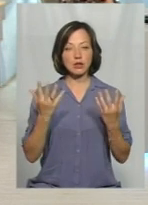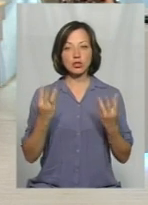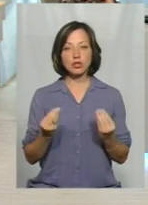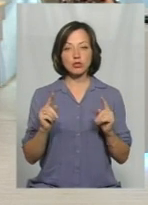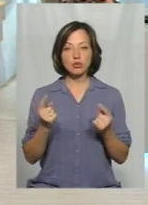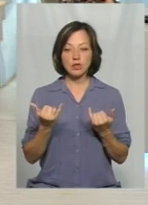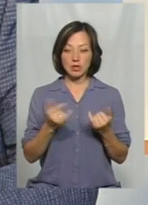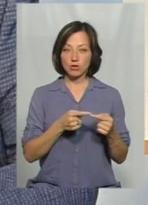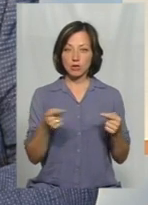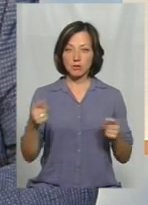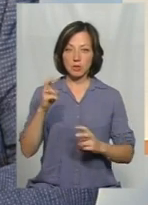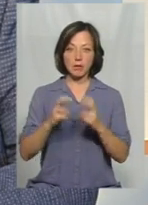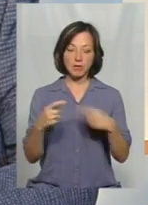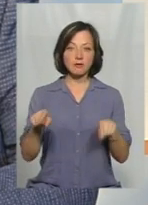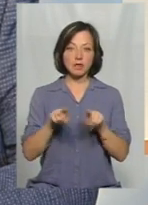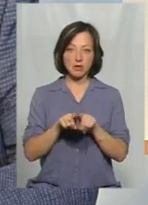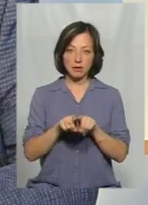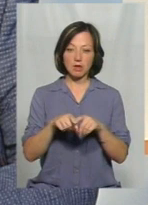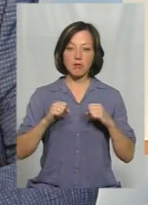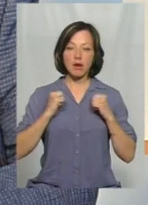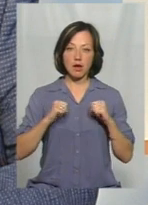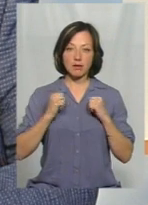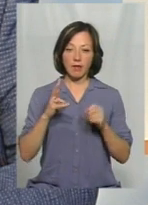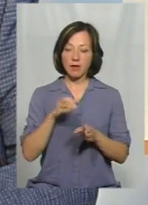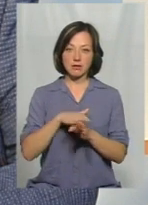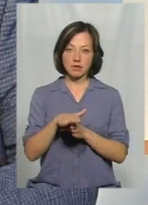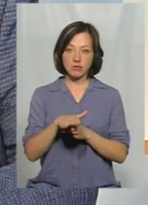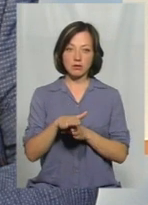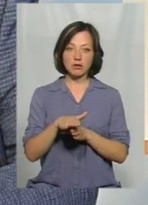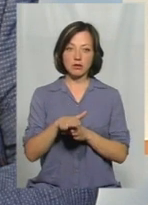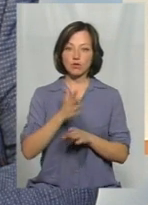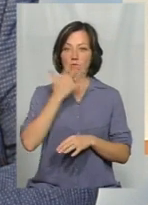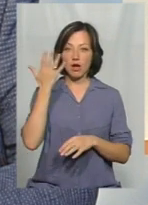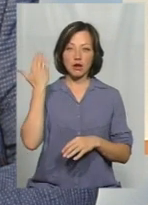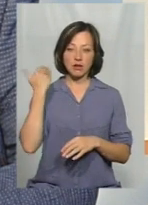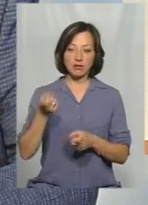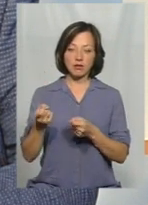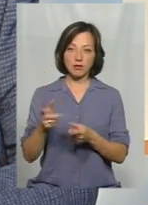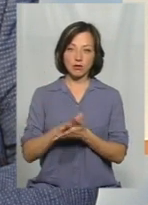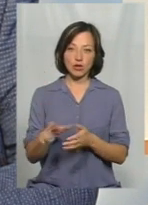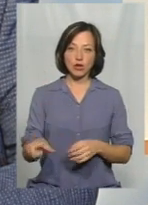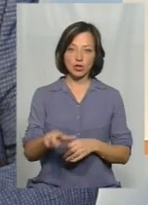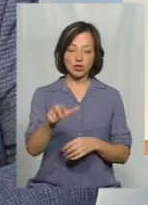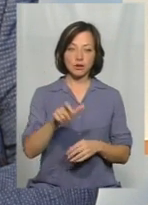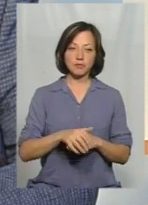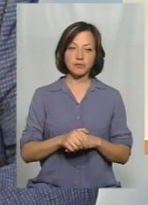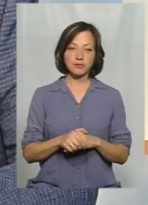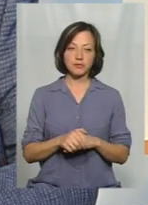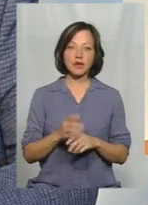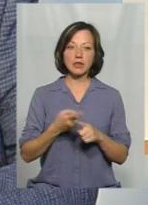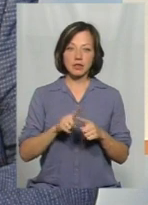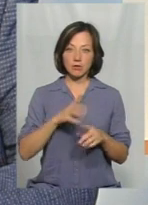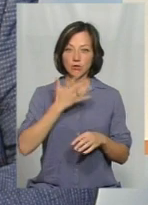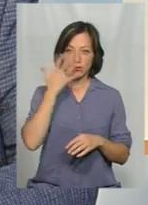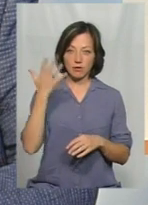що на даний час підприємство все-таки намагається не здійснювати так захвалу, як це раніше робило забруднення річки. Тобто це було